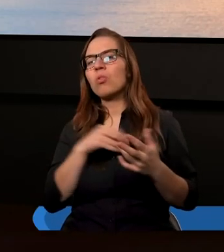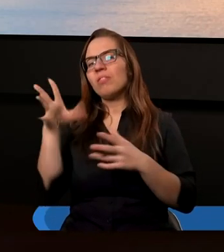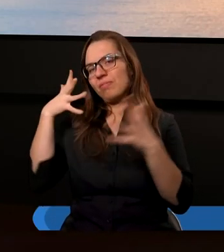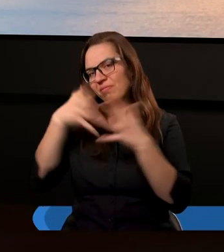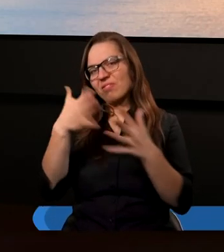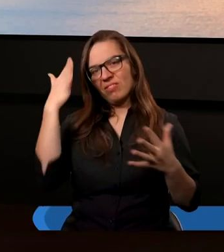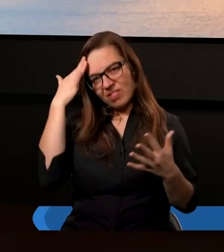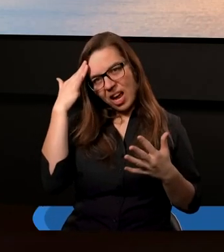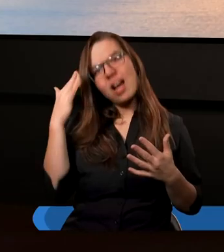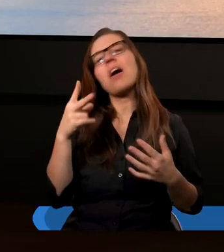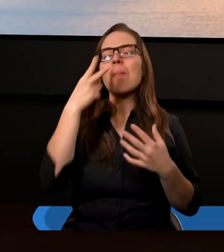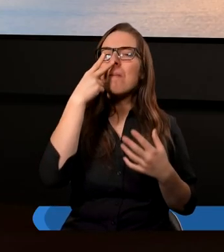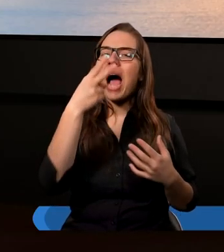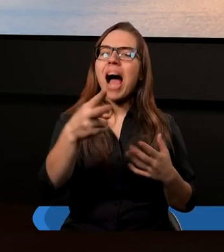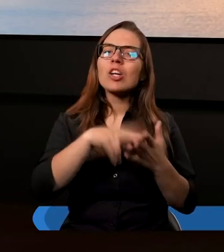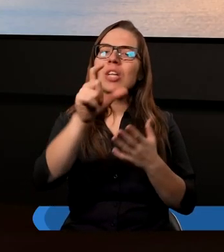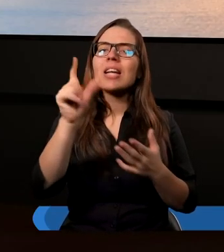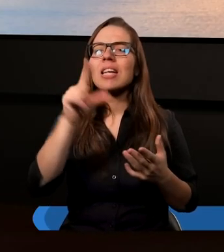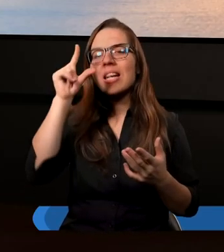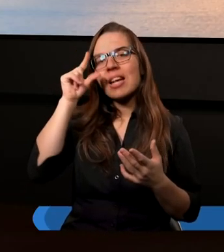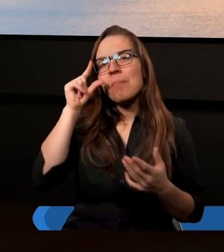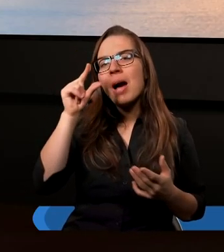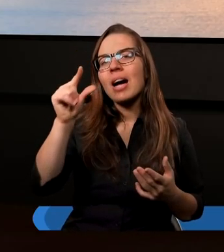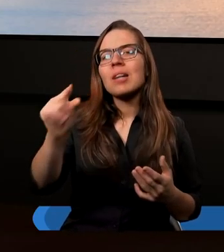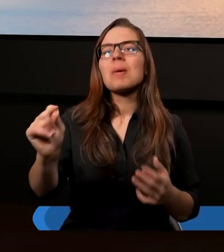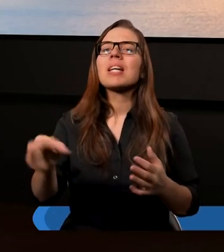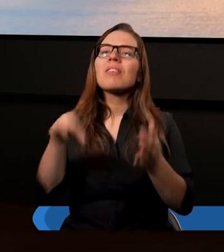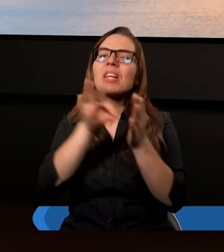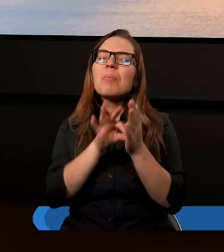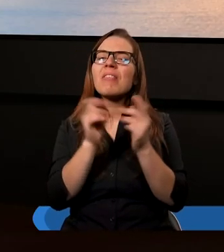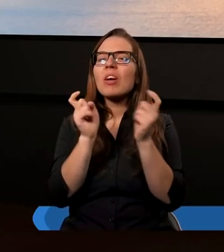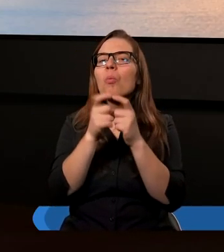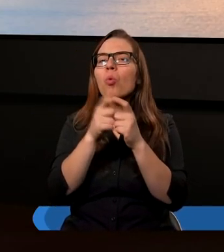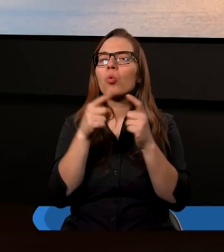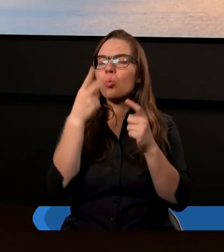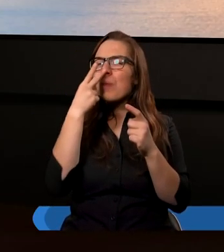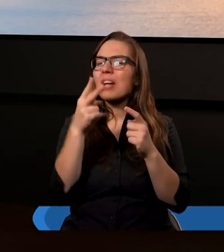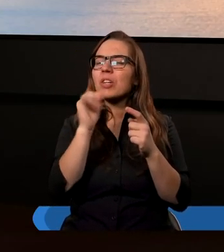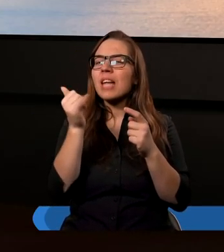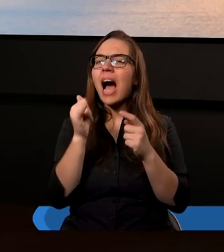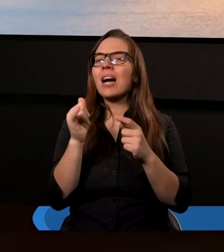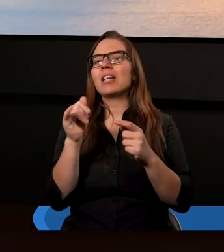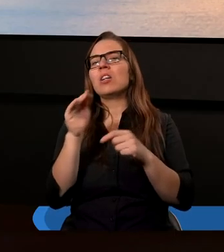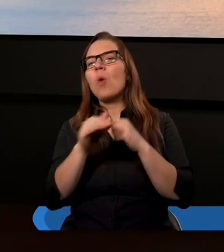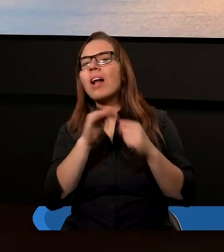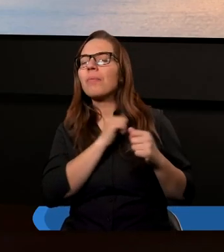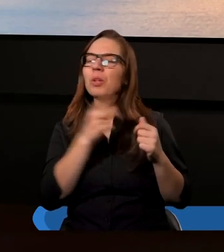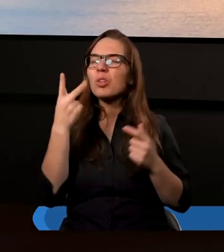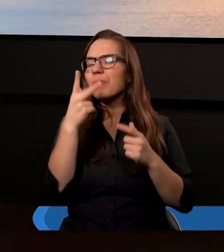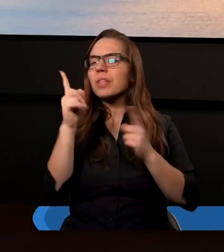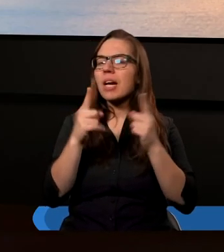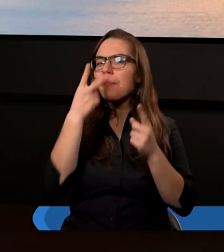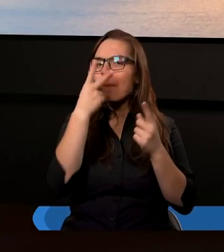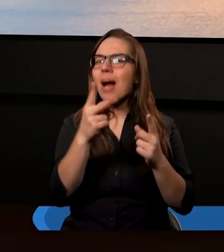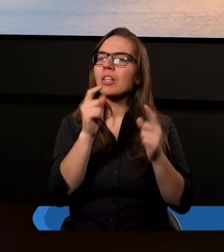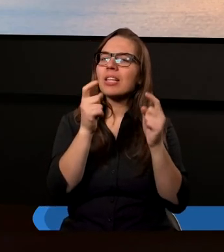patrzeć na siebie z perspektywy Boga, ale oczywiście nie z własnej, prawda, bo